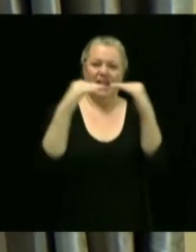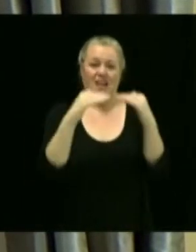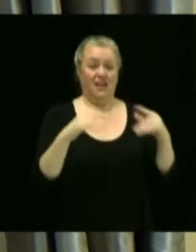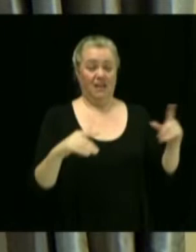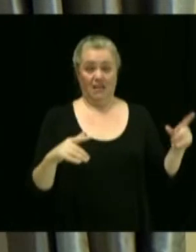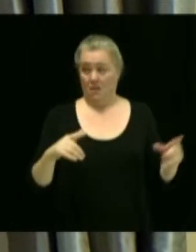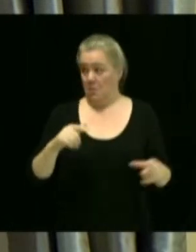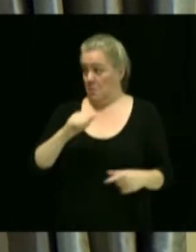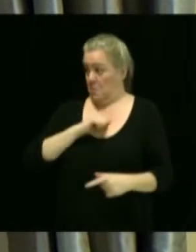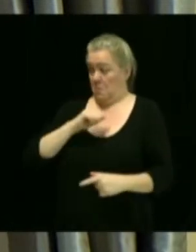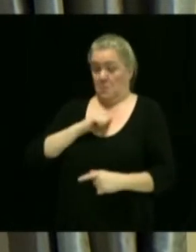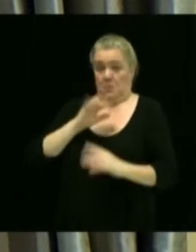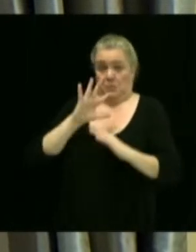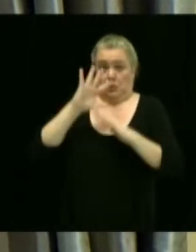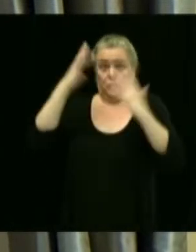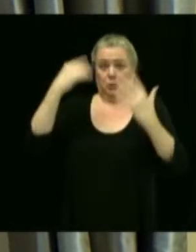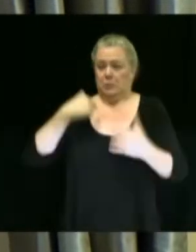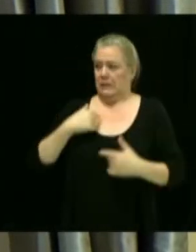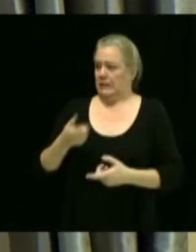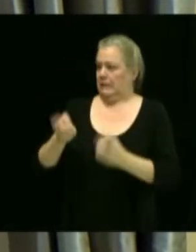que je reçois la situation.